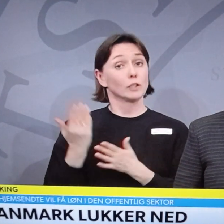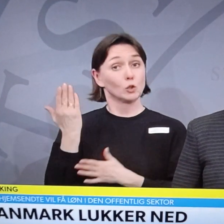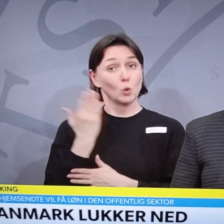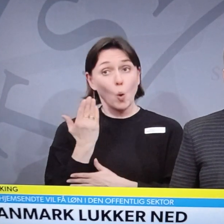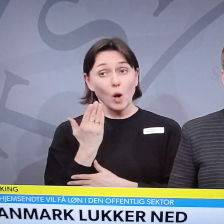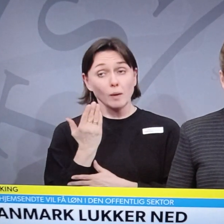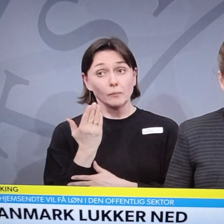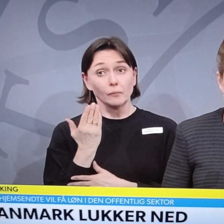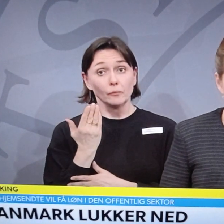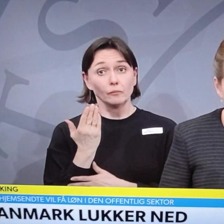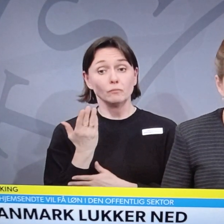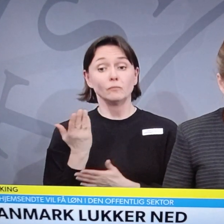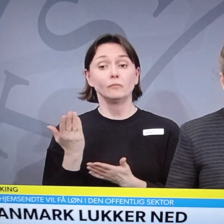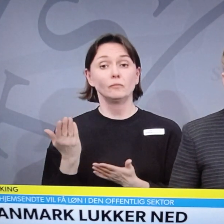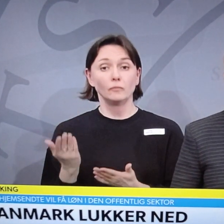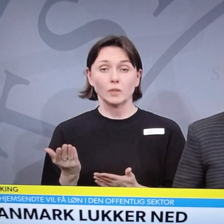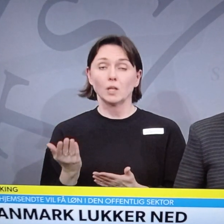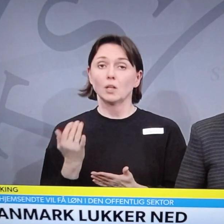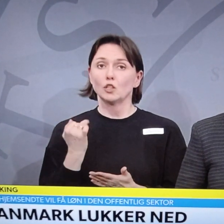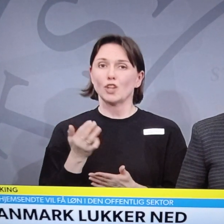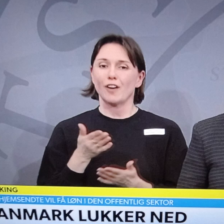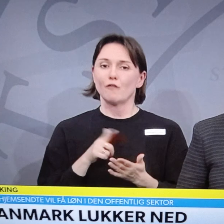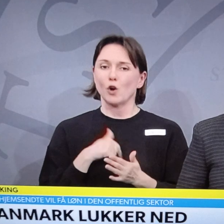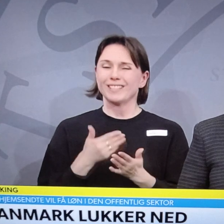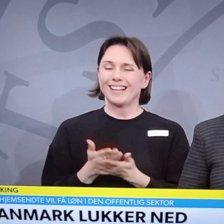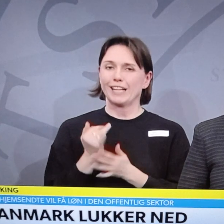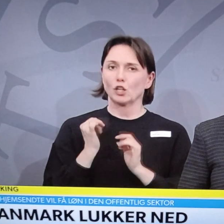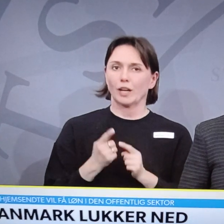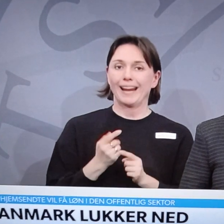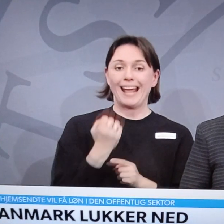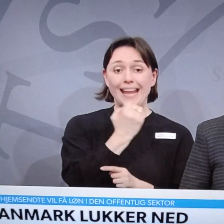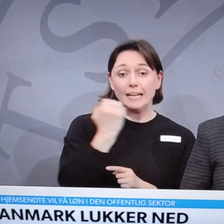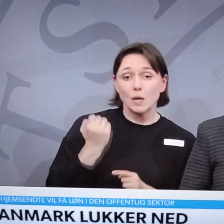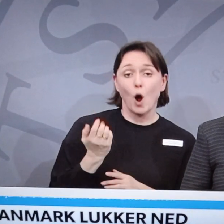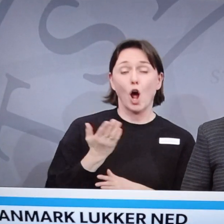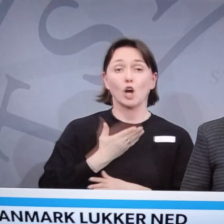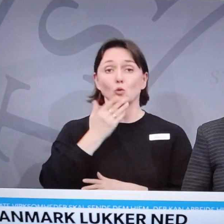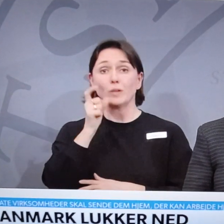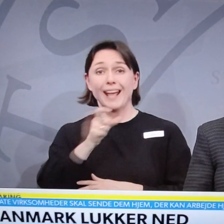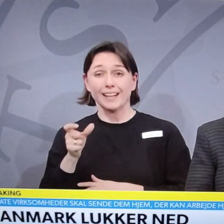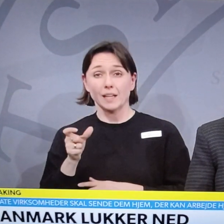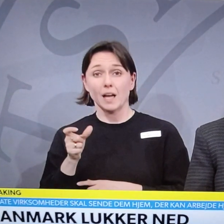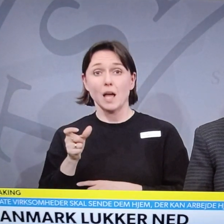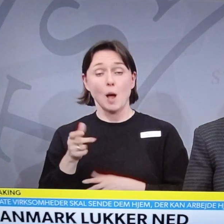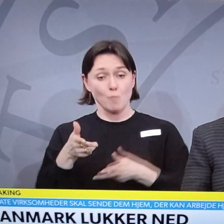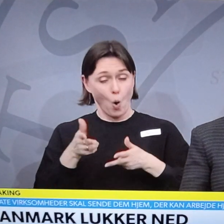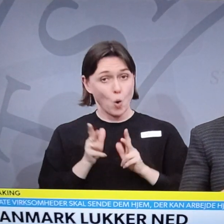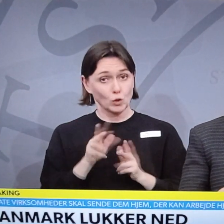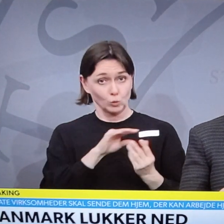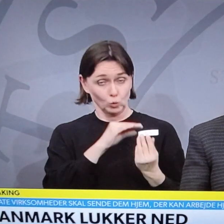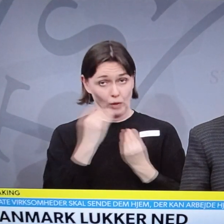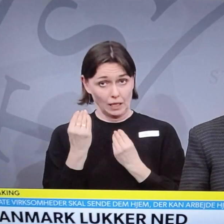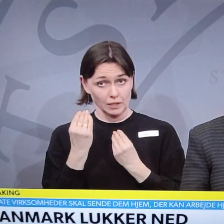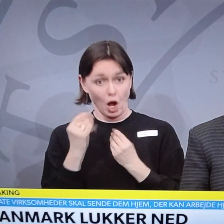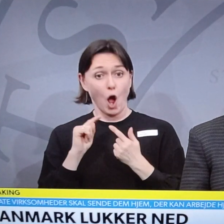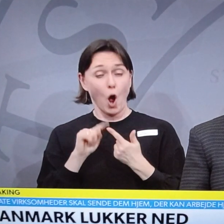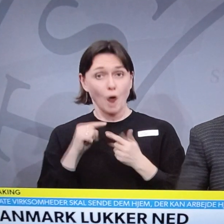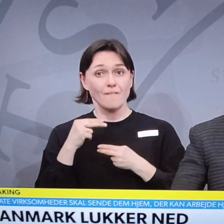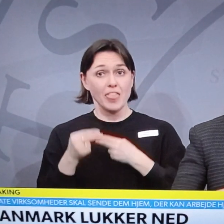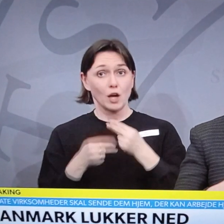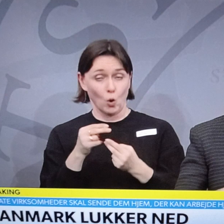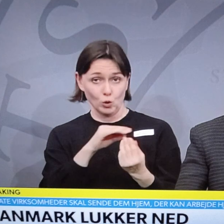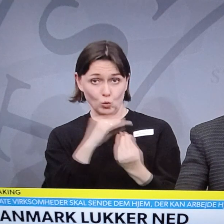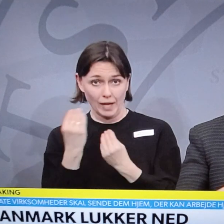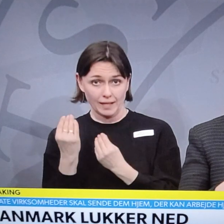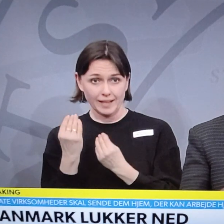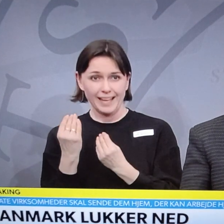så er tilgangen den, at elever og studerende på ungdomsuddannelser og videregående uddannelser,